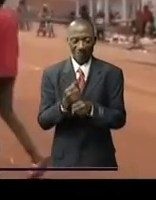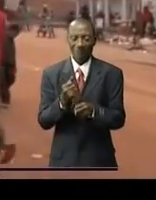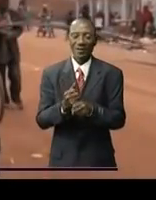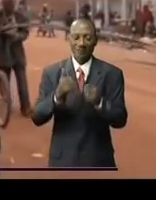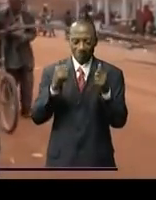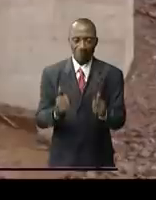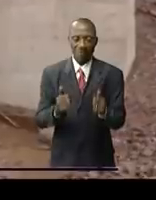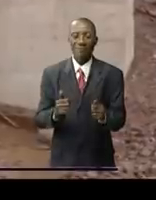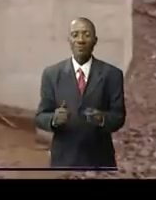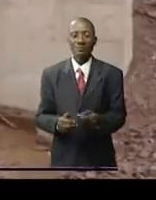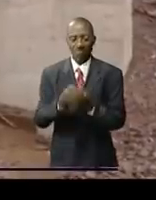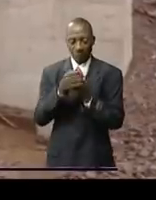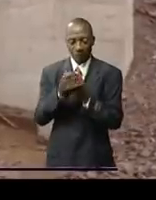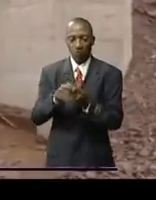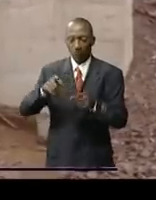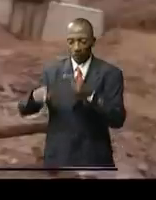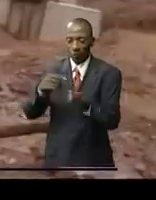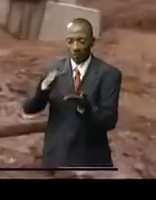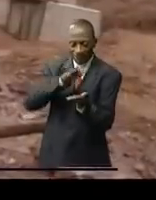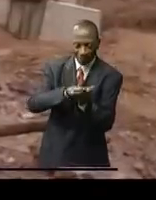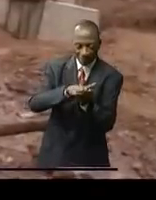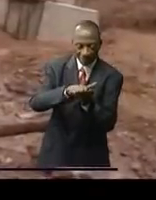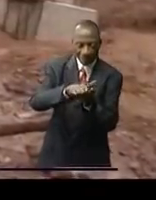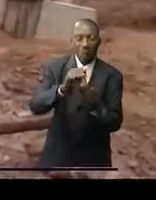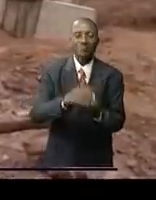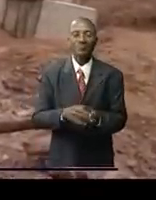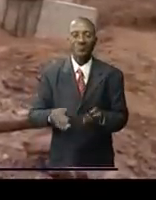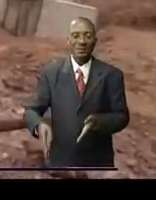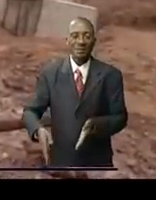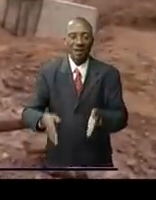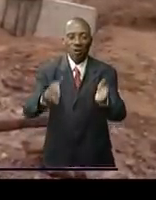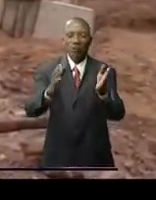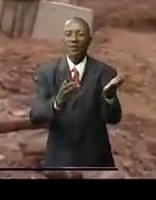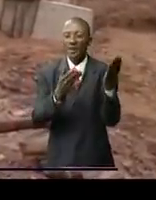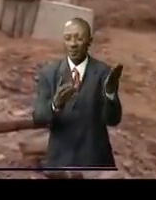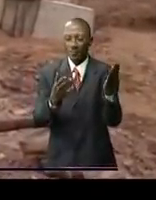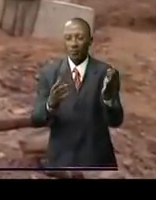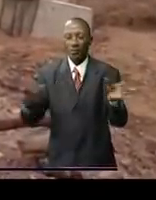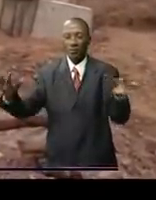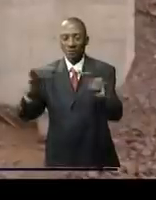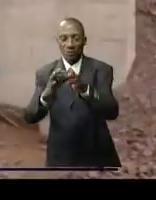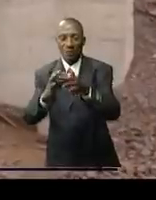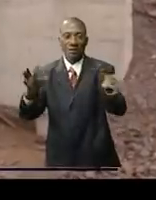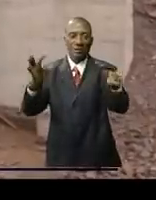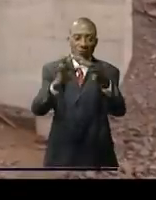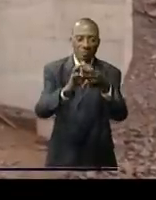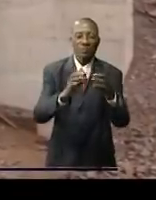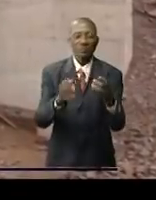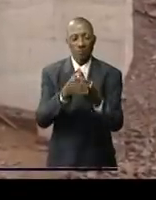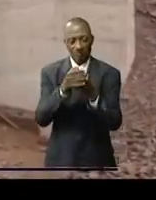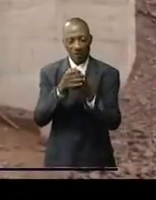'asphalte le pont moderne et touristique reliant les avenues Ongungandou et Tchata sera incessamment opérationnel